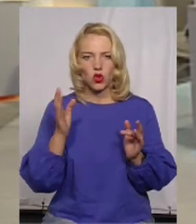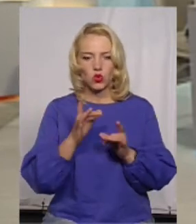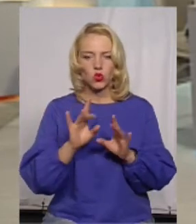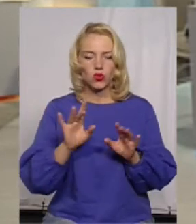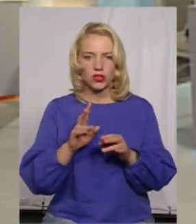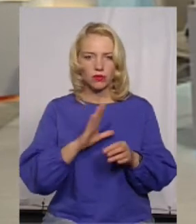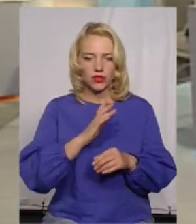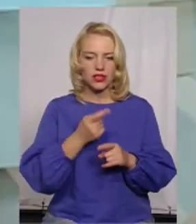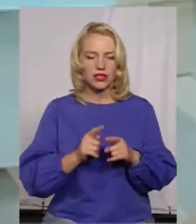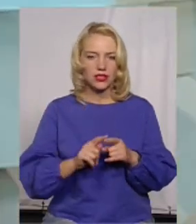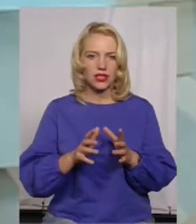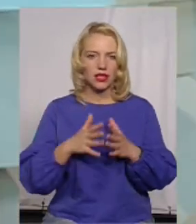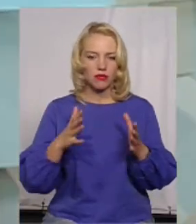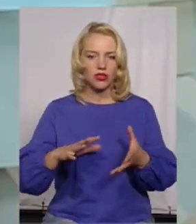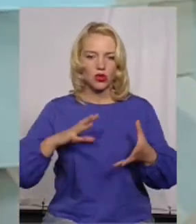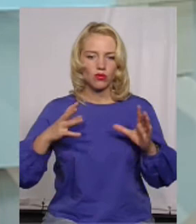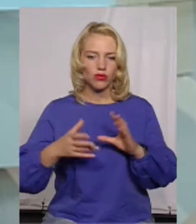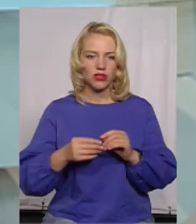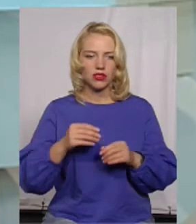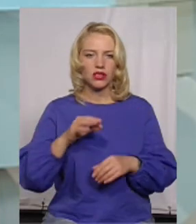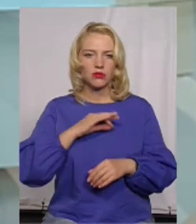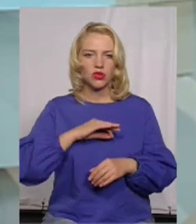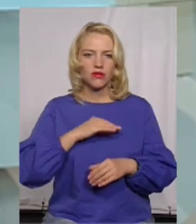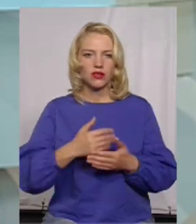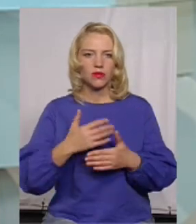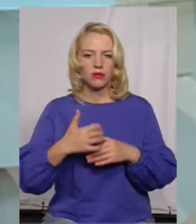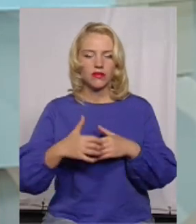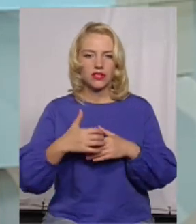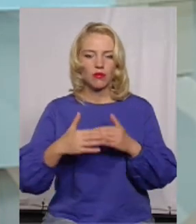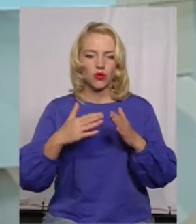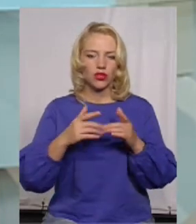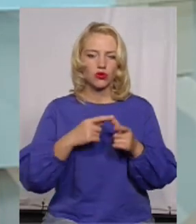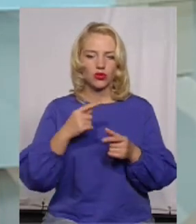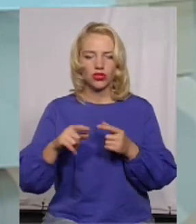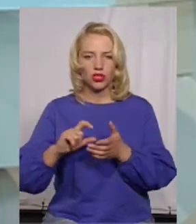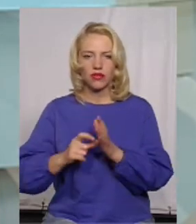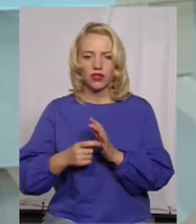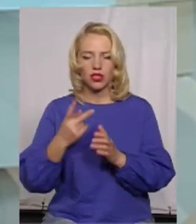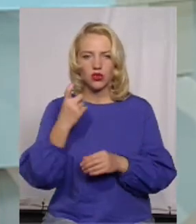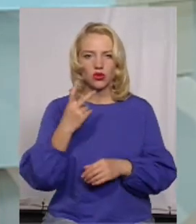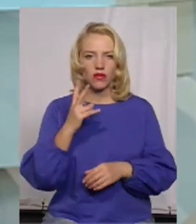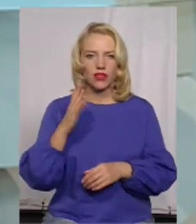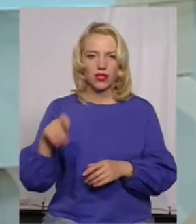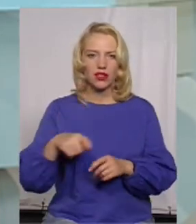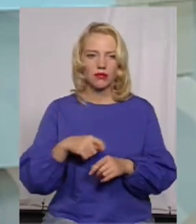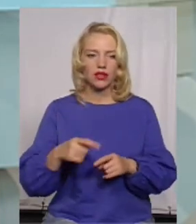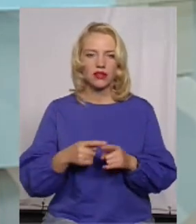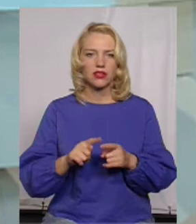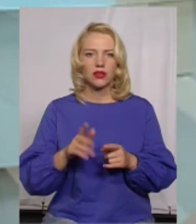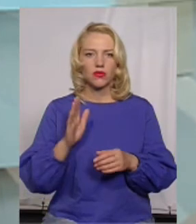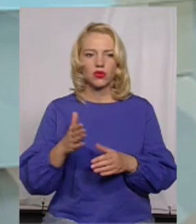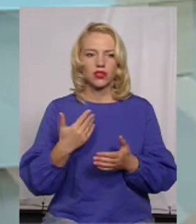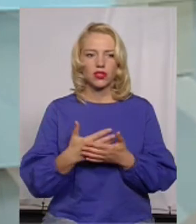дійсно це найбільший обсяг споживання. В середньому, якщо взяти будинок чи квартиру біля 100 квадратних метрів, ми говоримо про те, що це буде